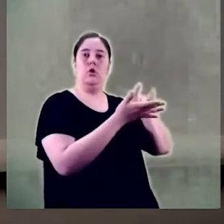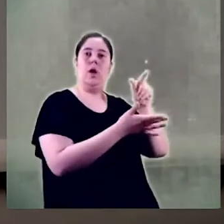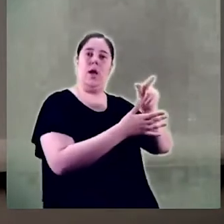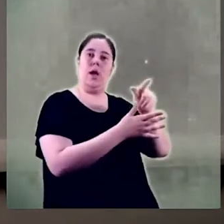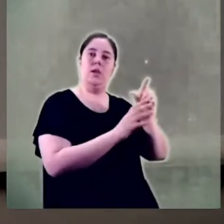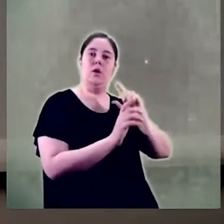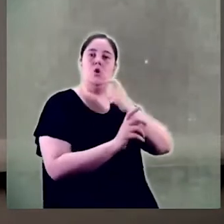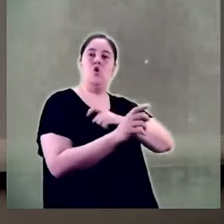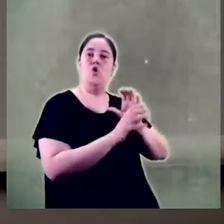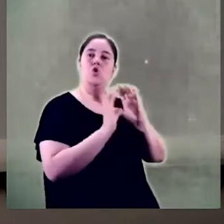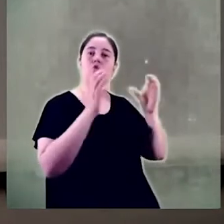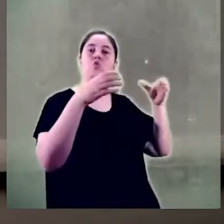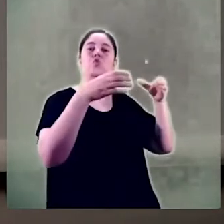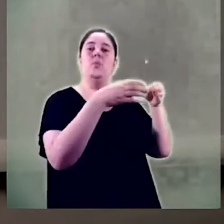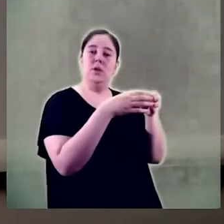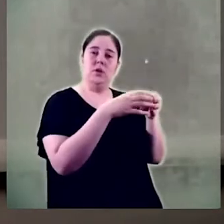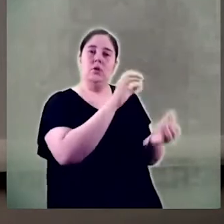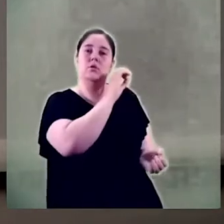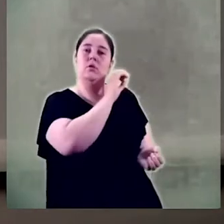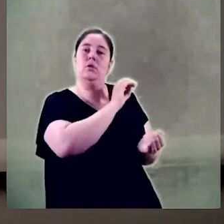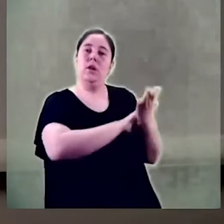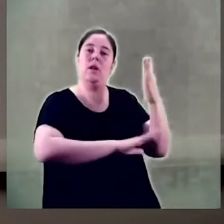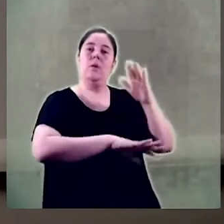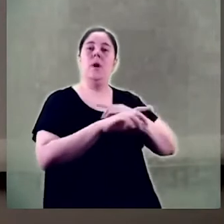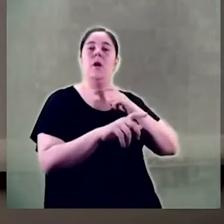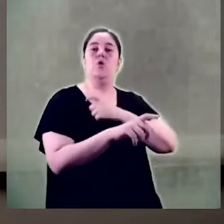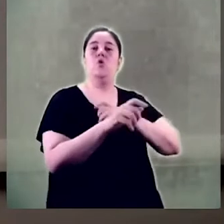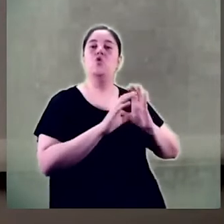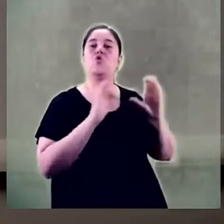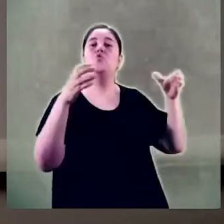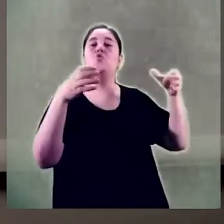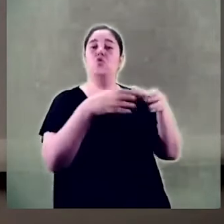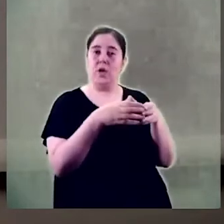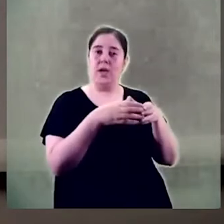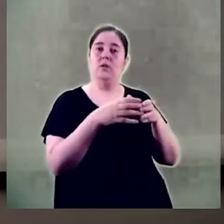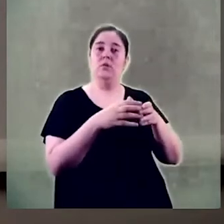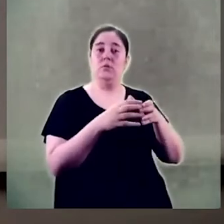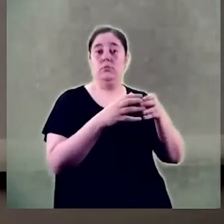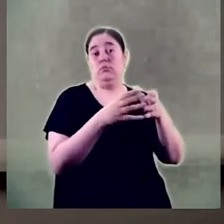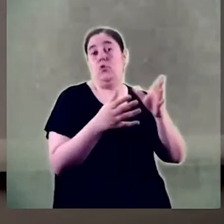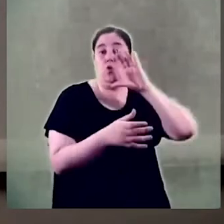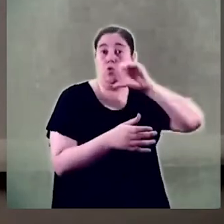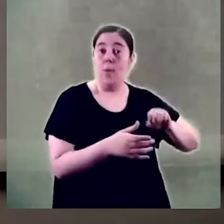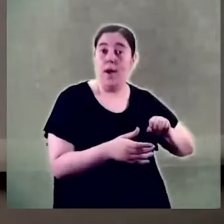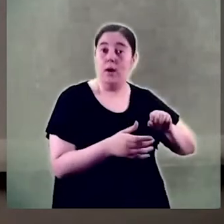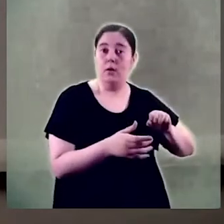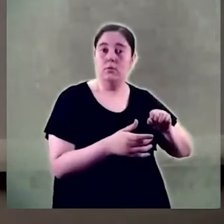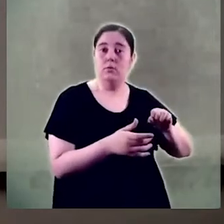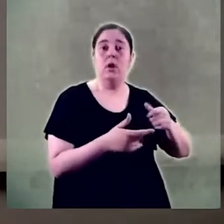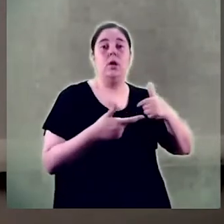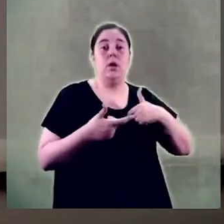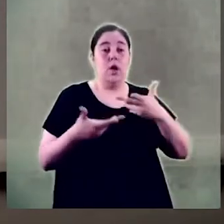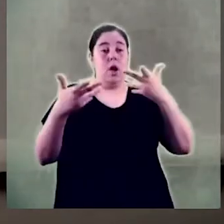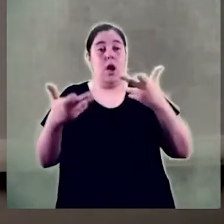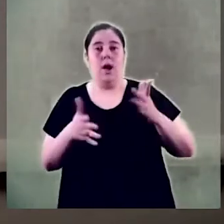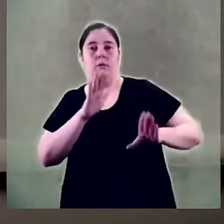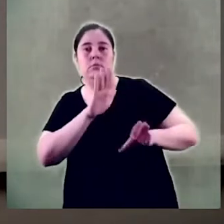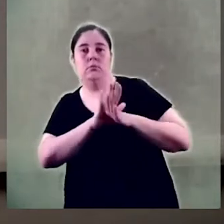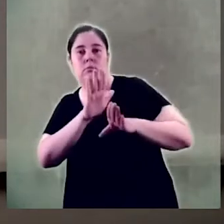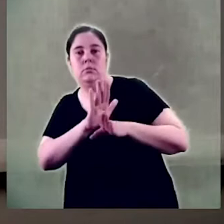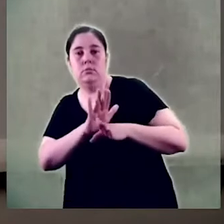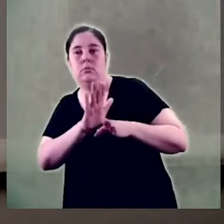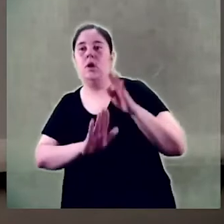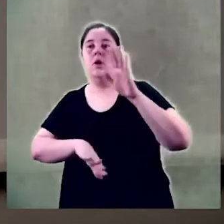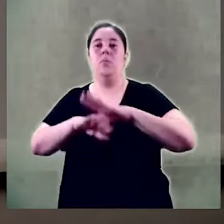comissió delegada del Consell de Govern per primera vegada i ara el repte és el de definir, de construir